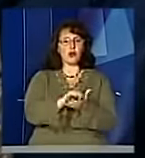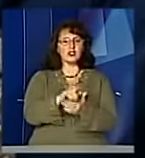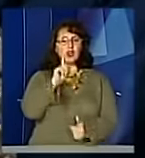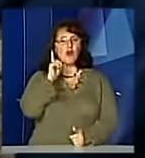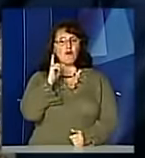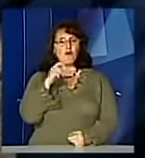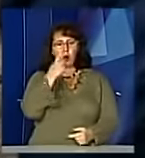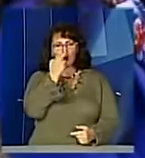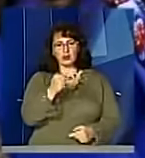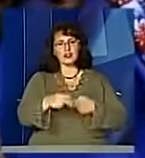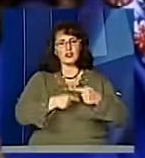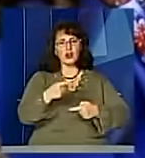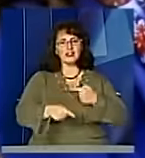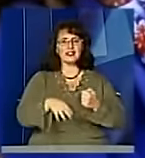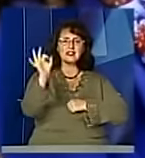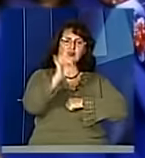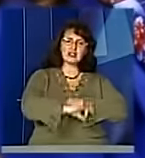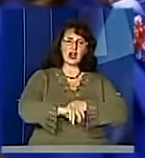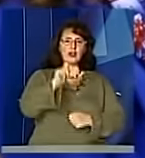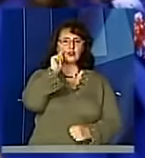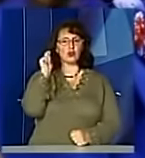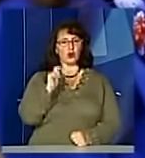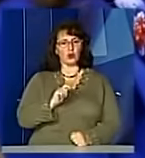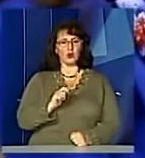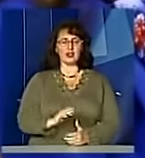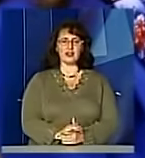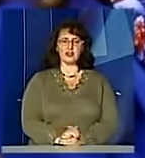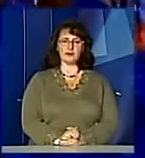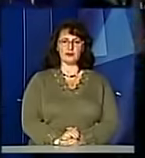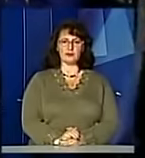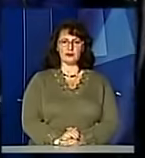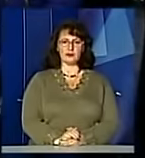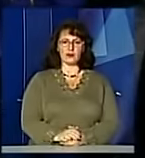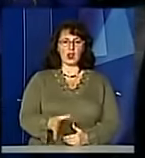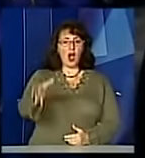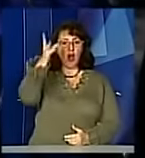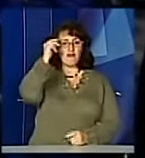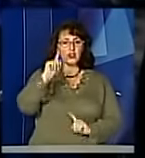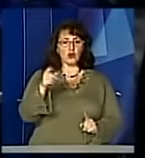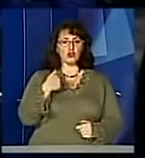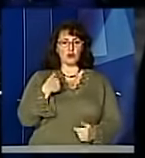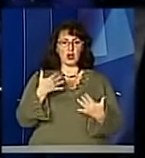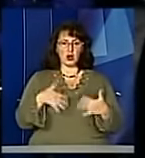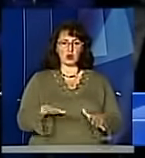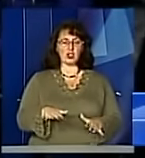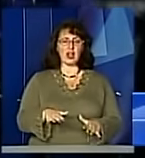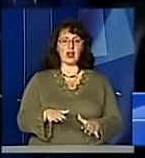традиціями Західної України, розповідає співорганізатор агітпотягу Микола Бондар. Враховуючи, що ми вже дійшли до